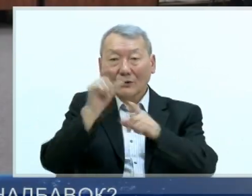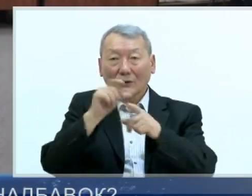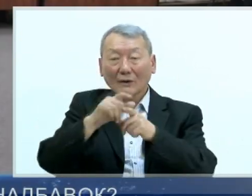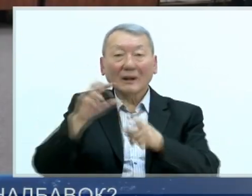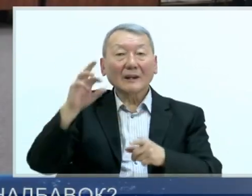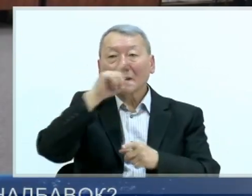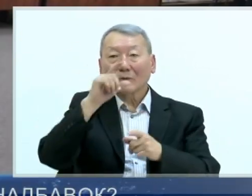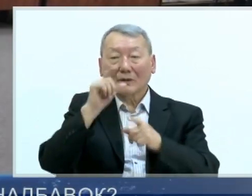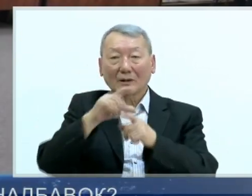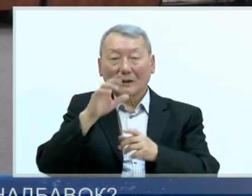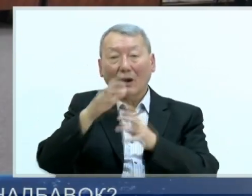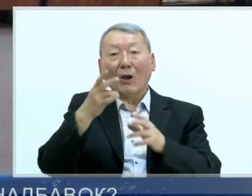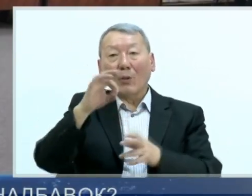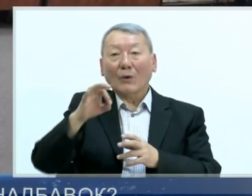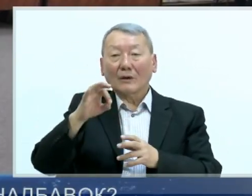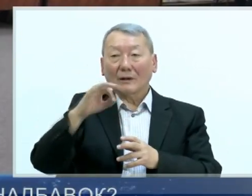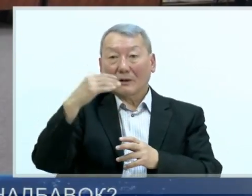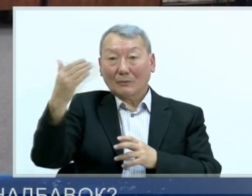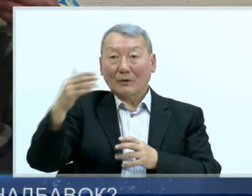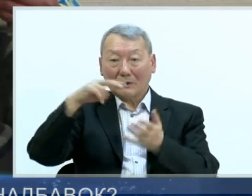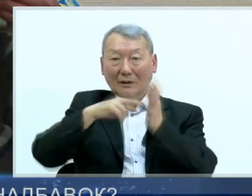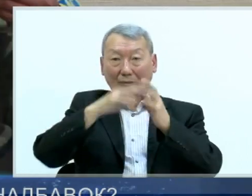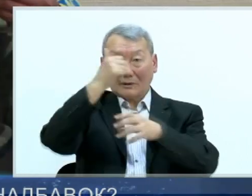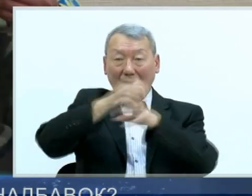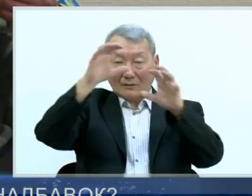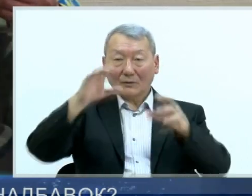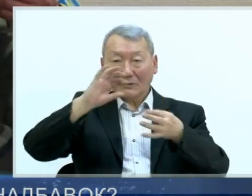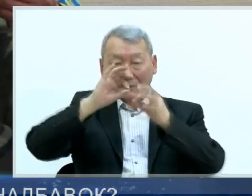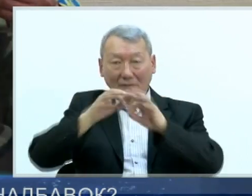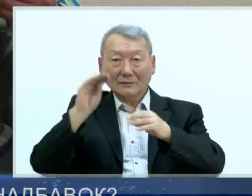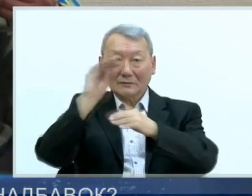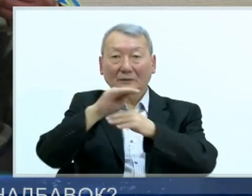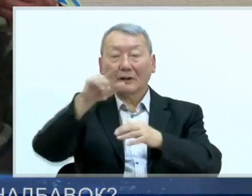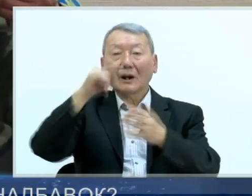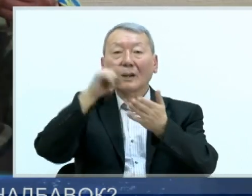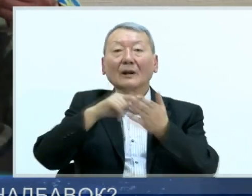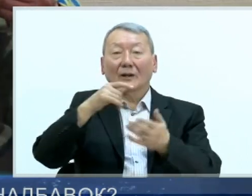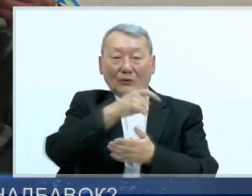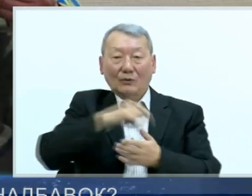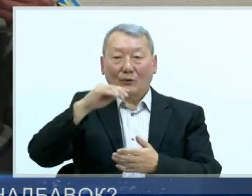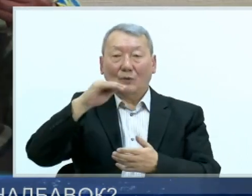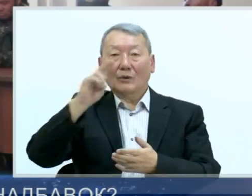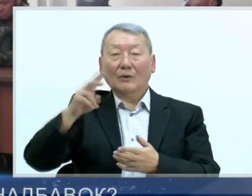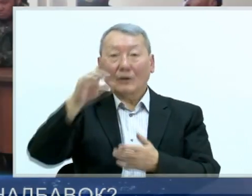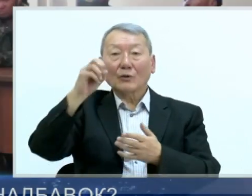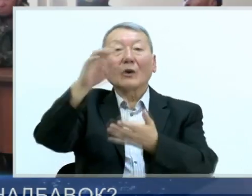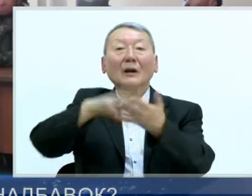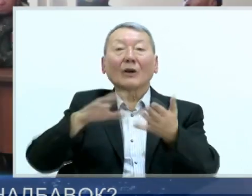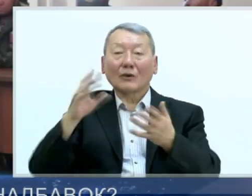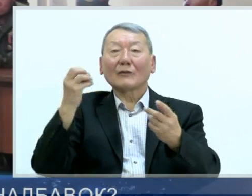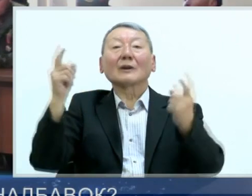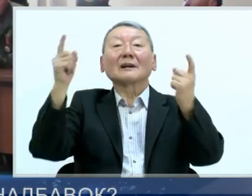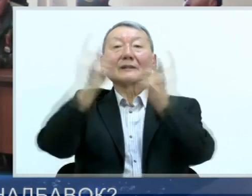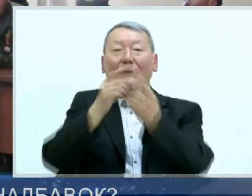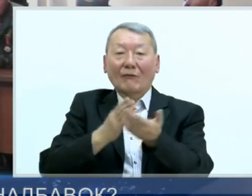неправильно истолкованы. Однако критика в адрес проекта закона весьма конструктивная, отмечает нардеп. И в дальнейшем запланирован ряд встреч